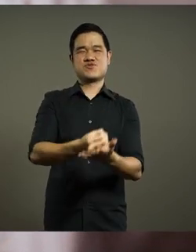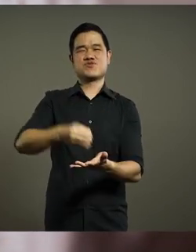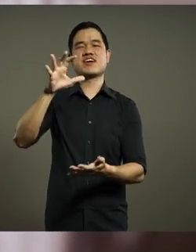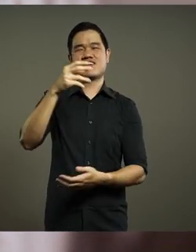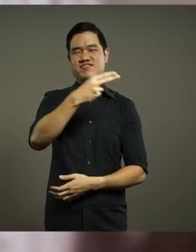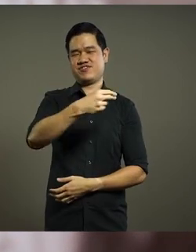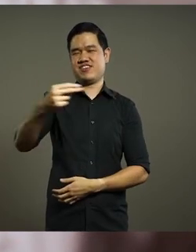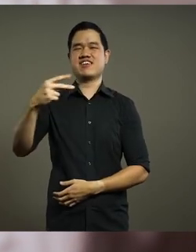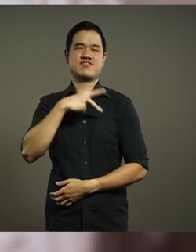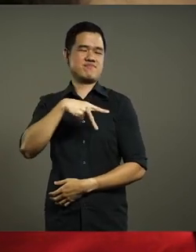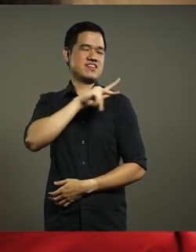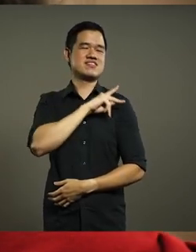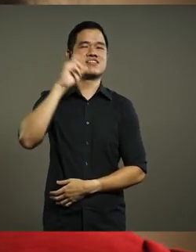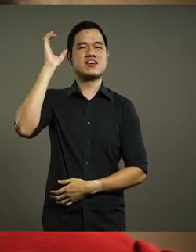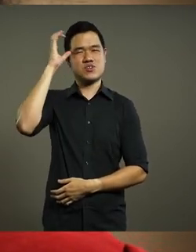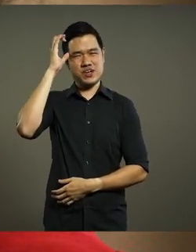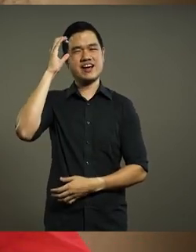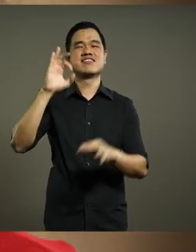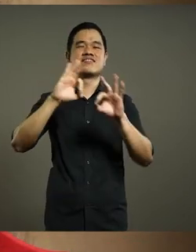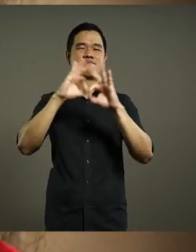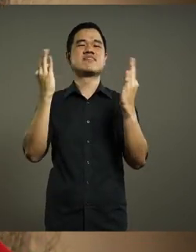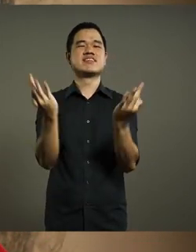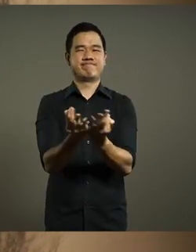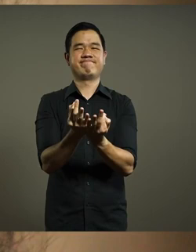keluarga bangsawan keturunan Tionghoa di Indonesia.